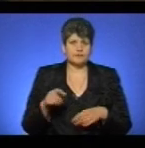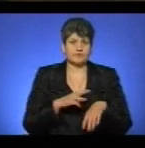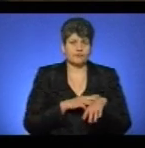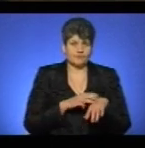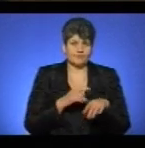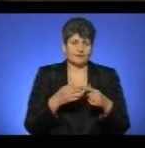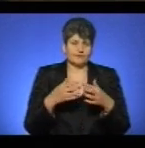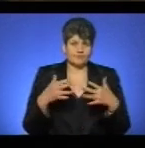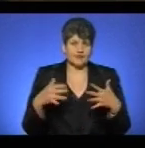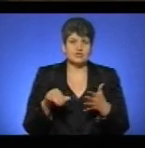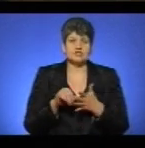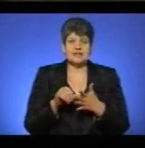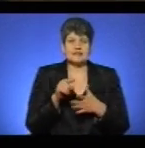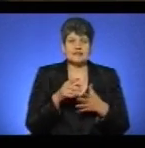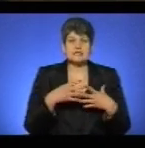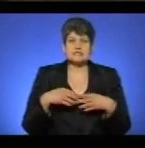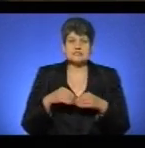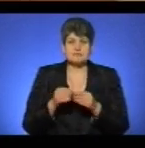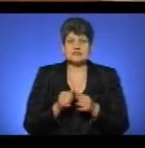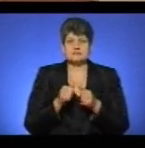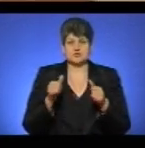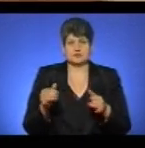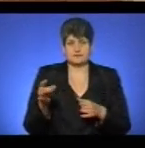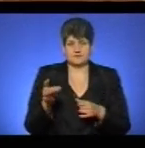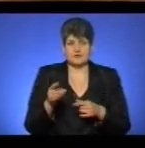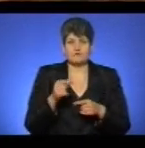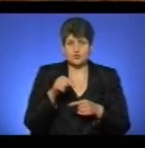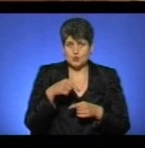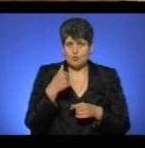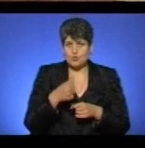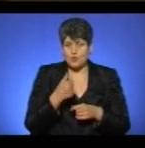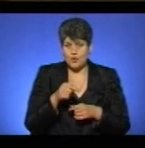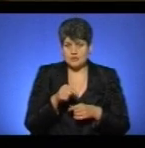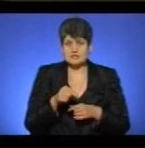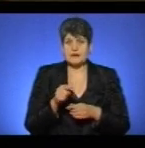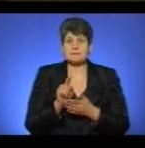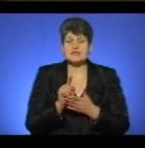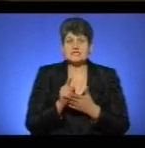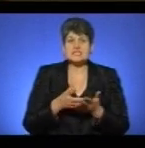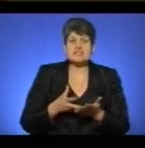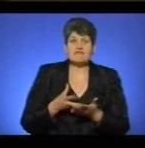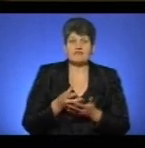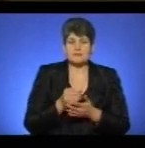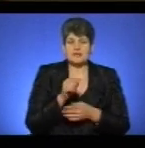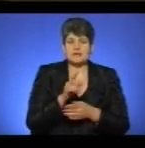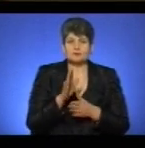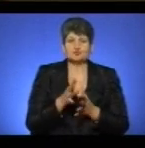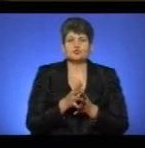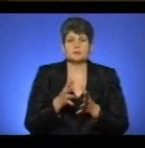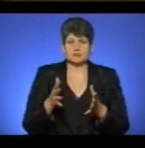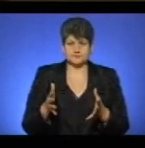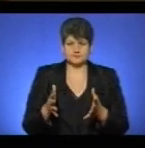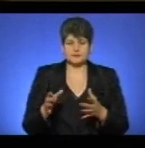відомств, а також членів їхніх сімей у збільшеному розмірі. В цьому році, знову ж таки, пенсійні виплати для них будуть збільшені.